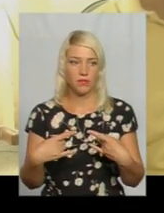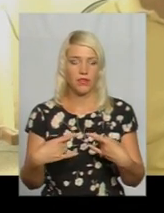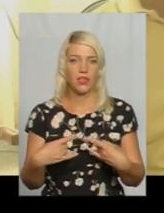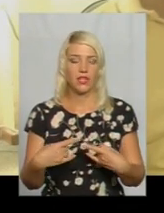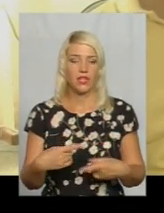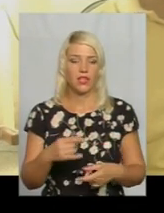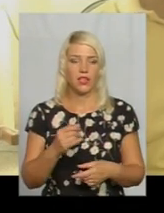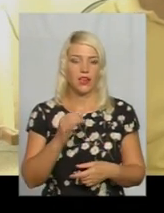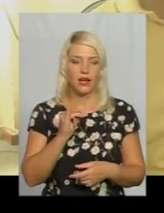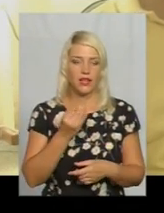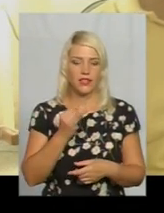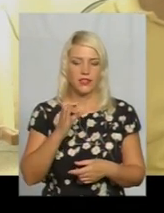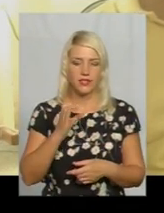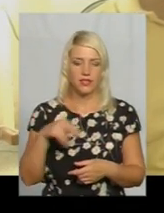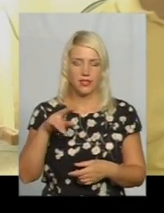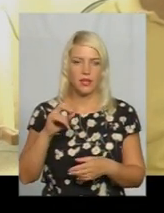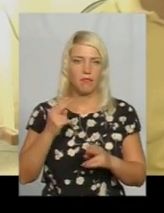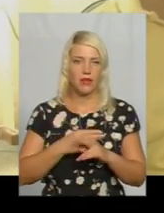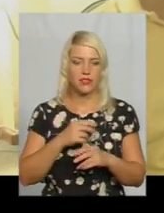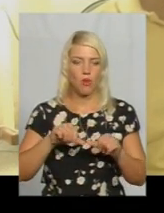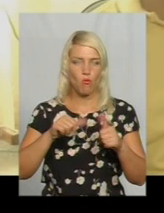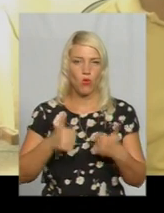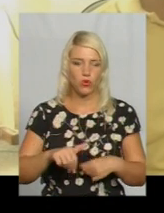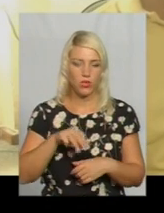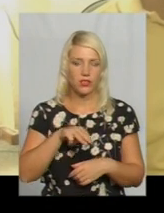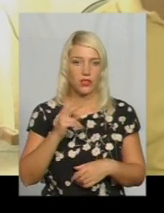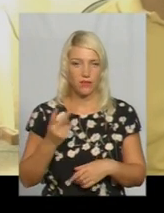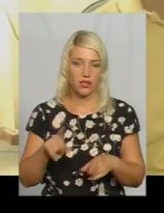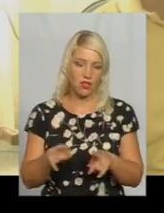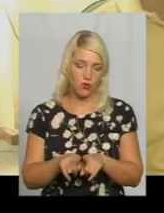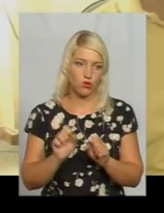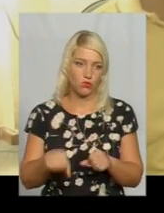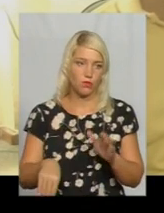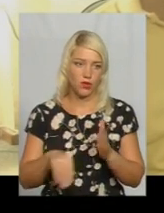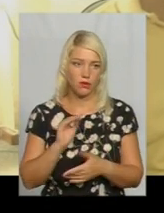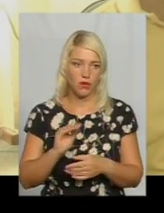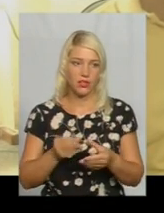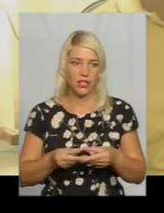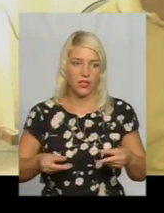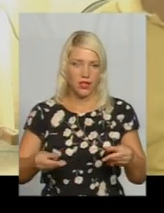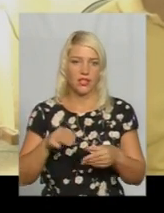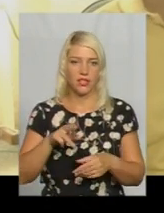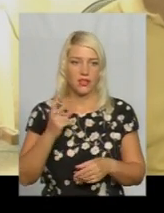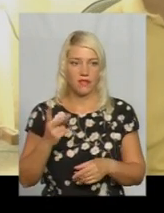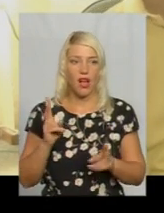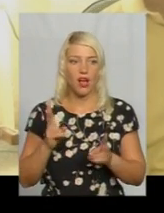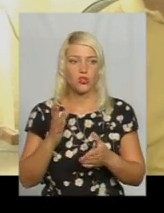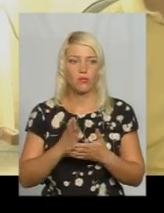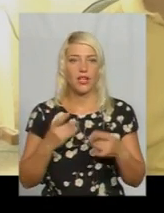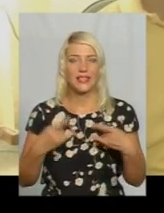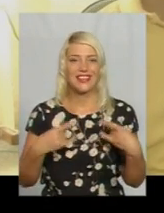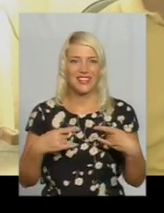без модуля Т2, ну, теж можуть придбати приставку Т2 і дивитися. А хто має телевізори